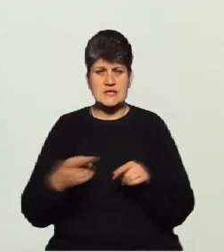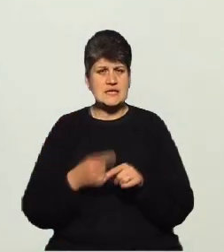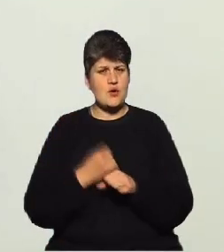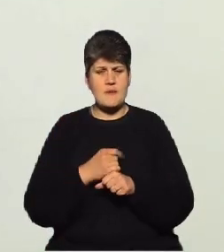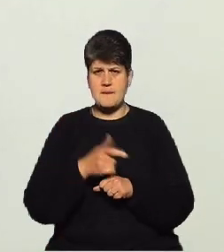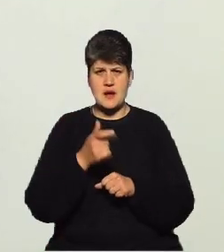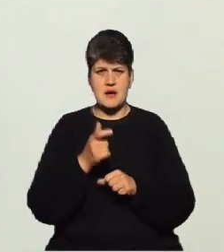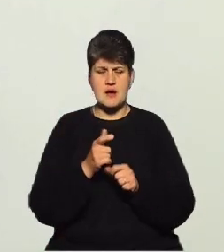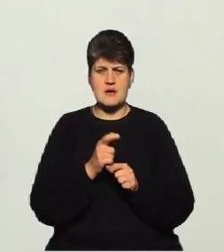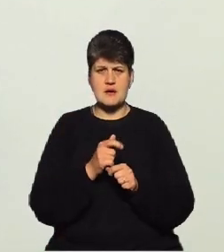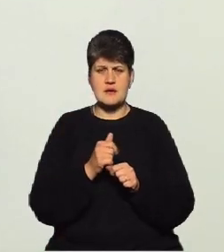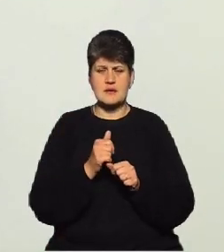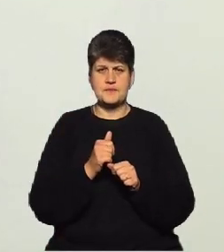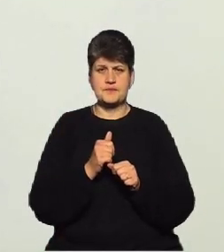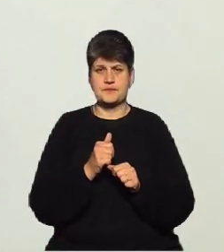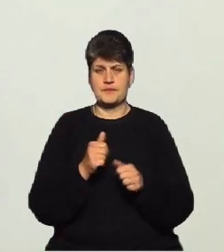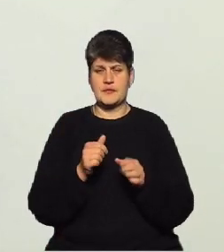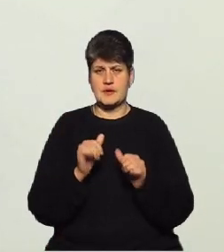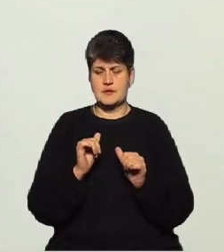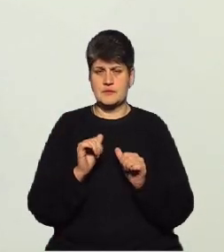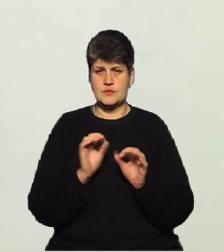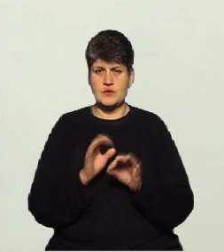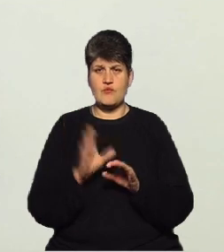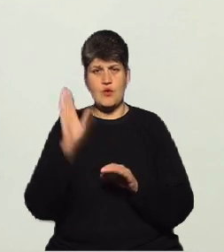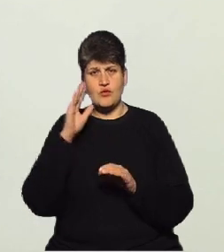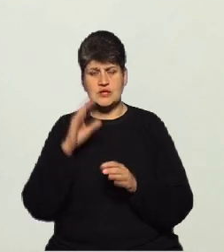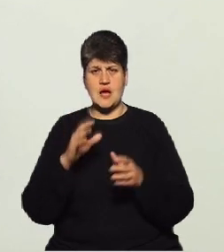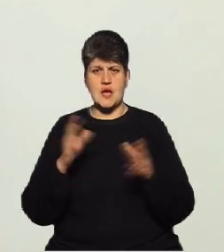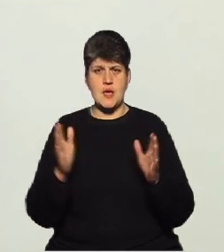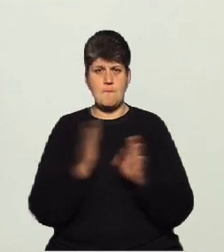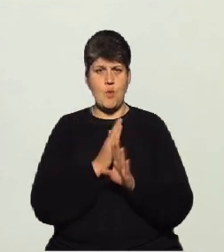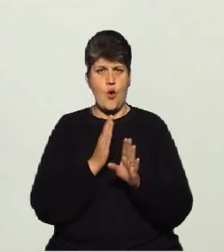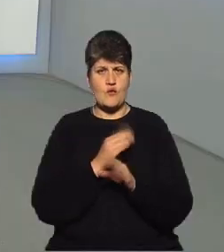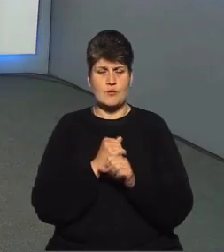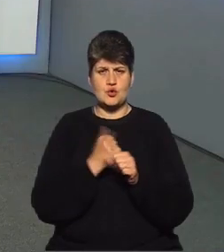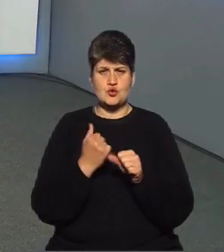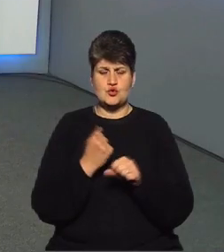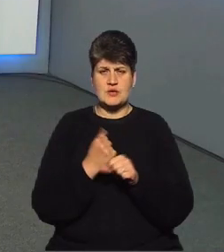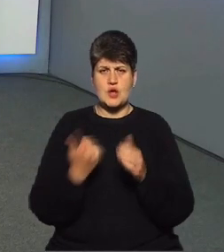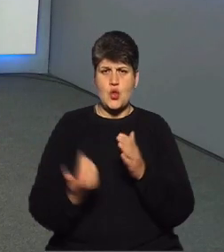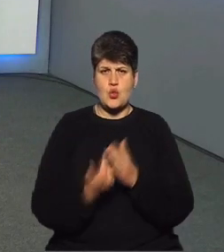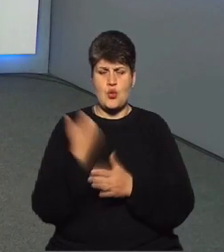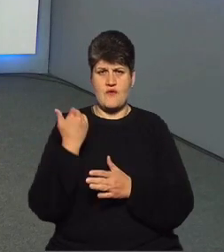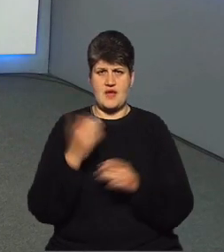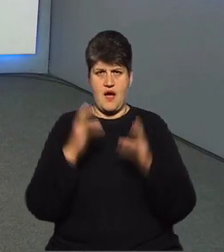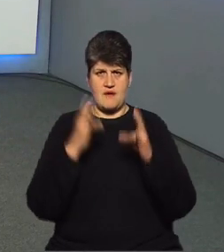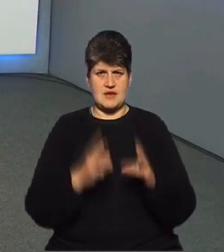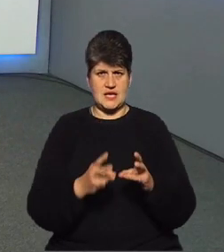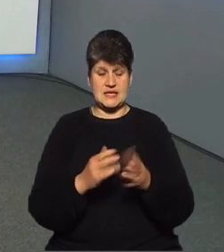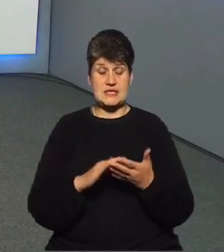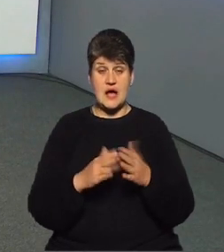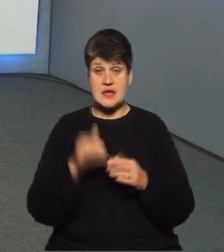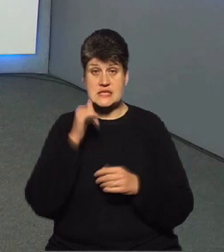вода, повітря може спричинити відповідно нові аварійні ситуації і вже тоді з завтрашнього дня